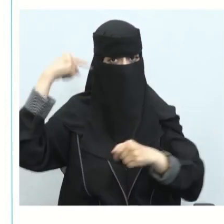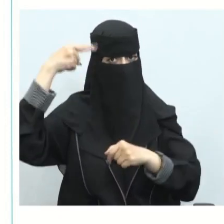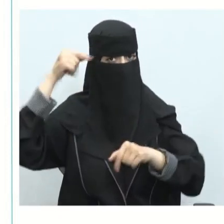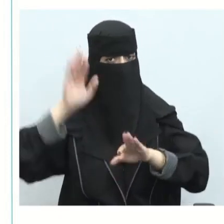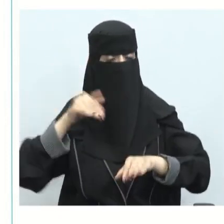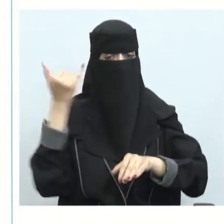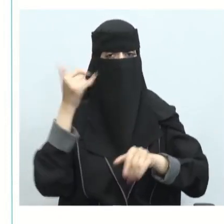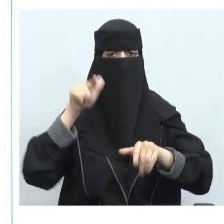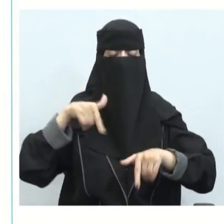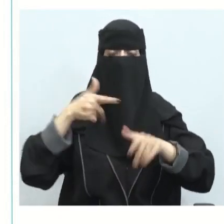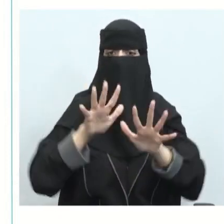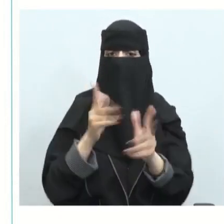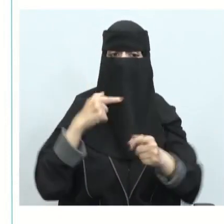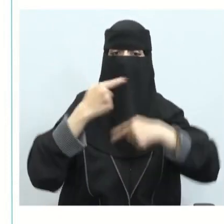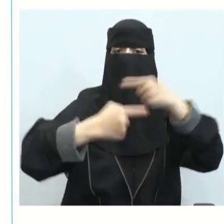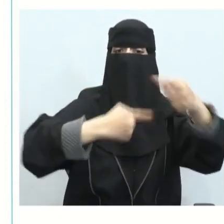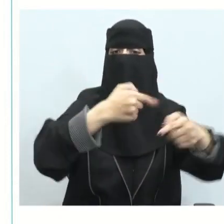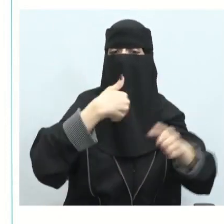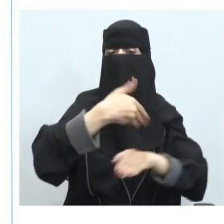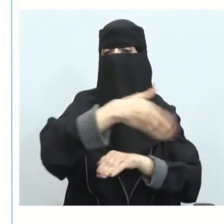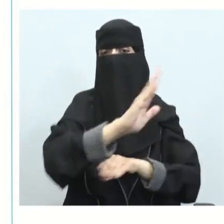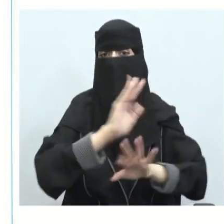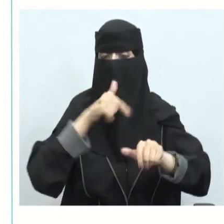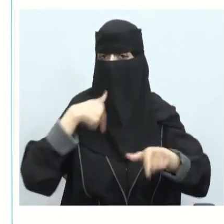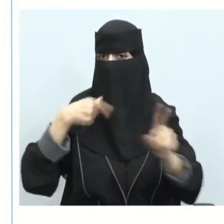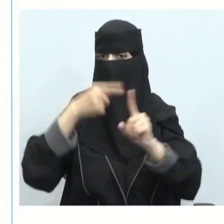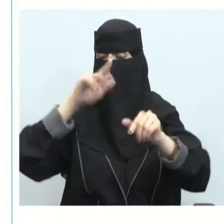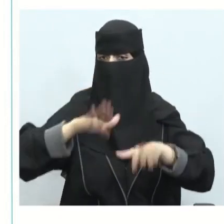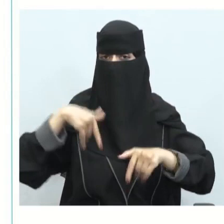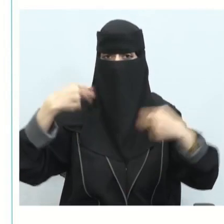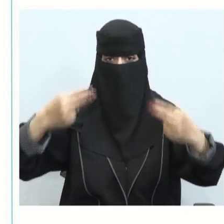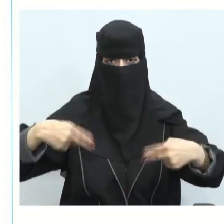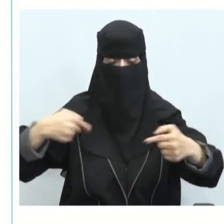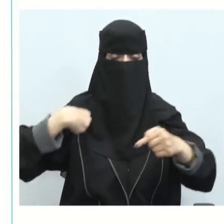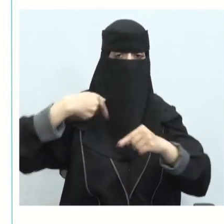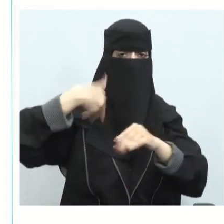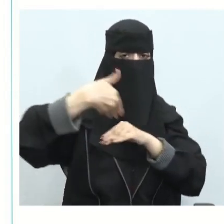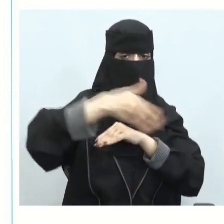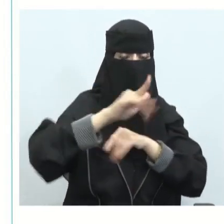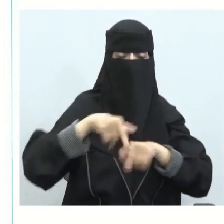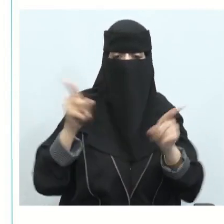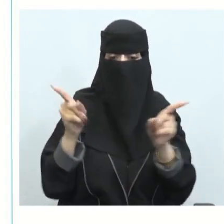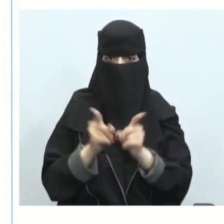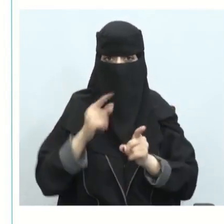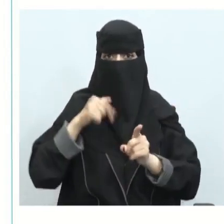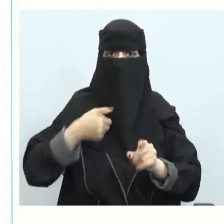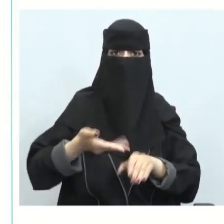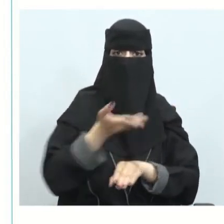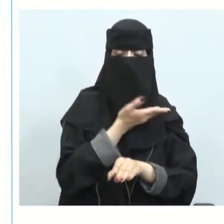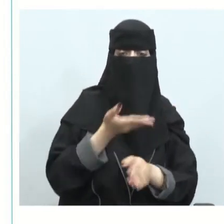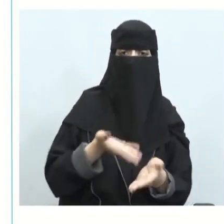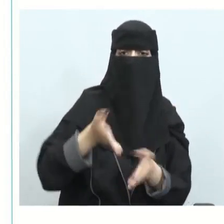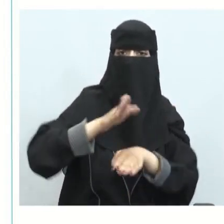استدامة الفعالية فالغاية من الفعاليات المستدامة هو الحد من تأثيرها علبية نحن نعلم أن